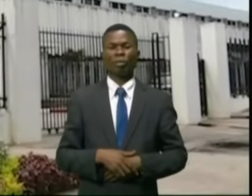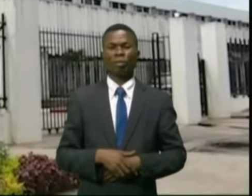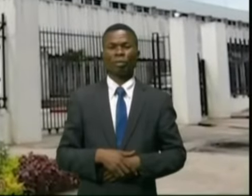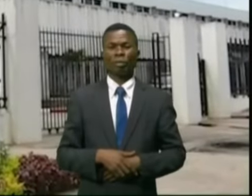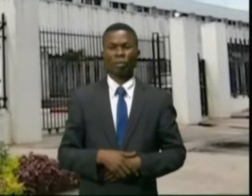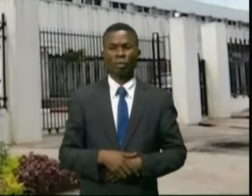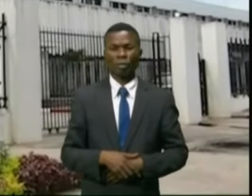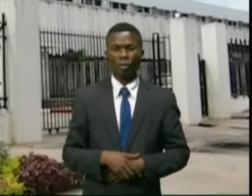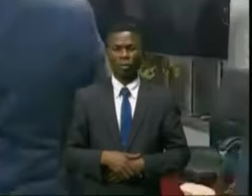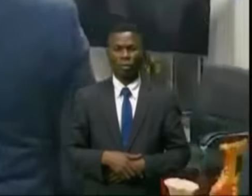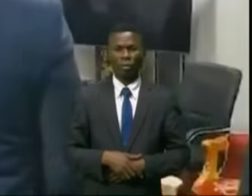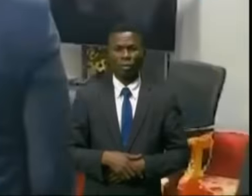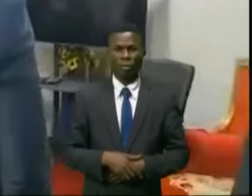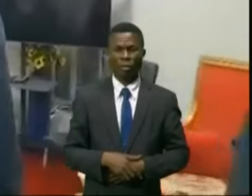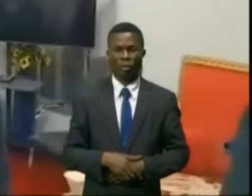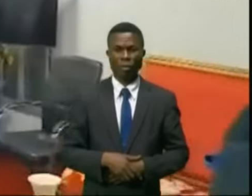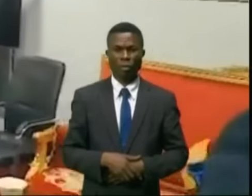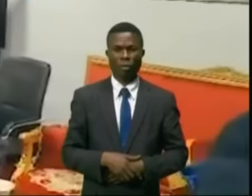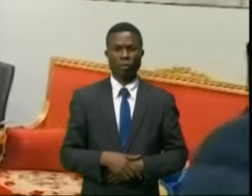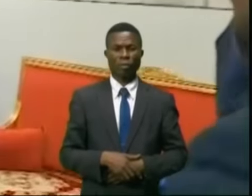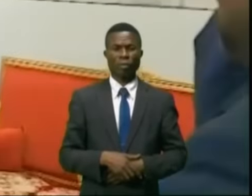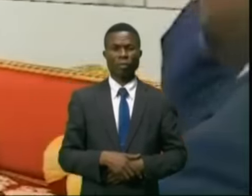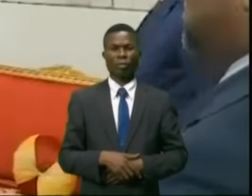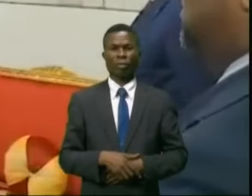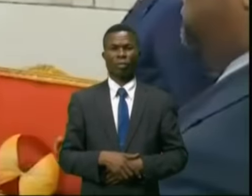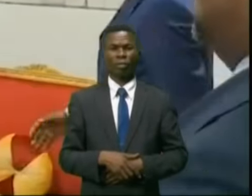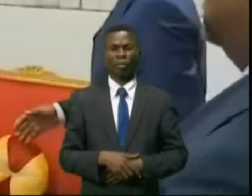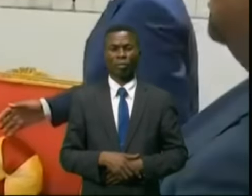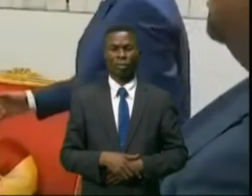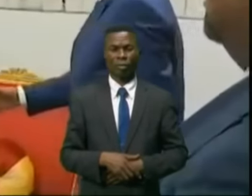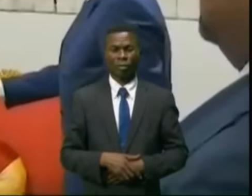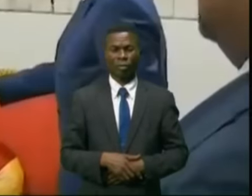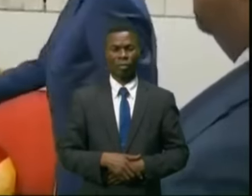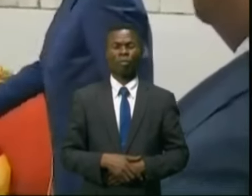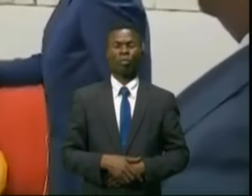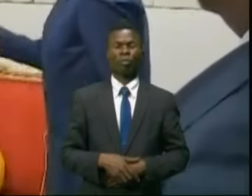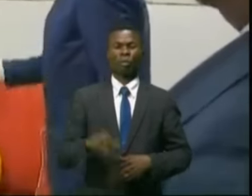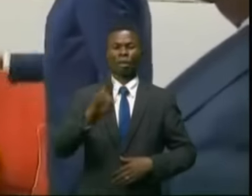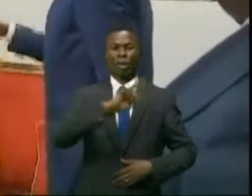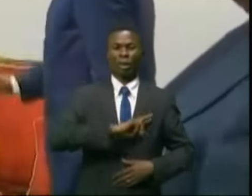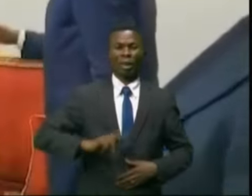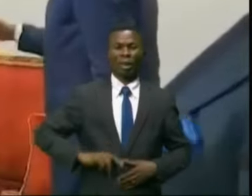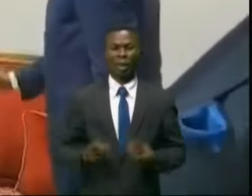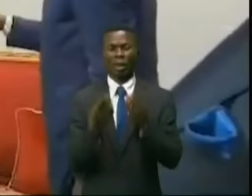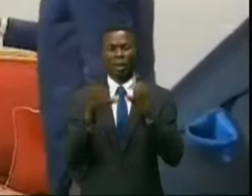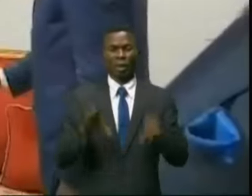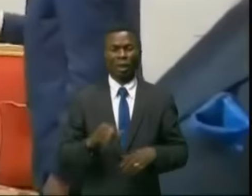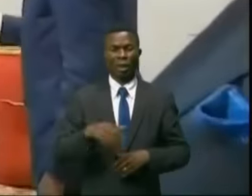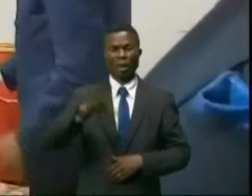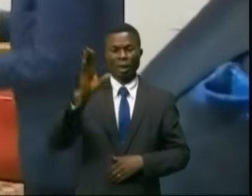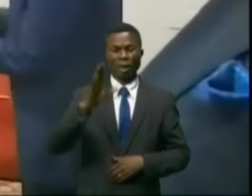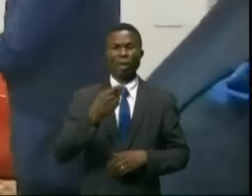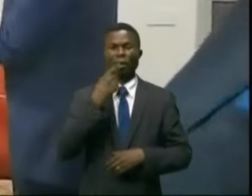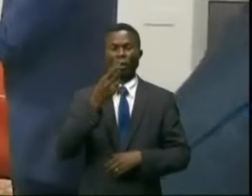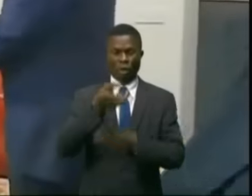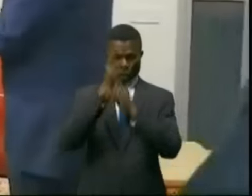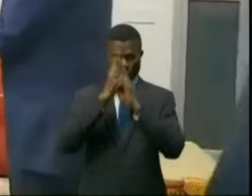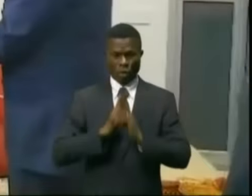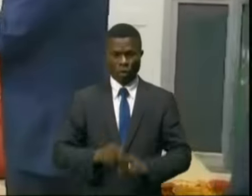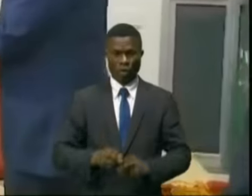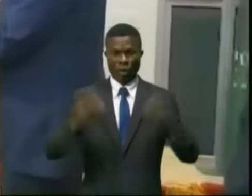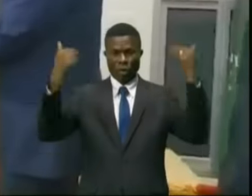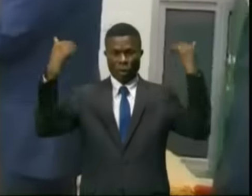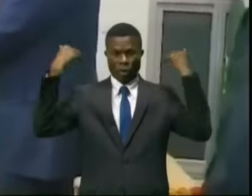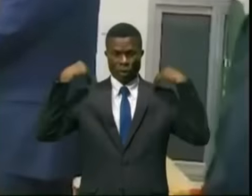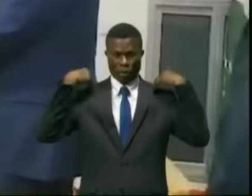Aussitôt qu'il a foulé le sol de Kinshasa, l'hôte de la République démocratique du Congo, est allé présenter ses civilités au